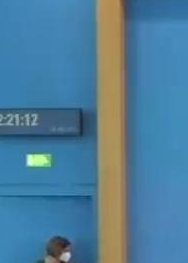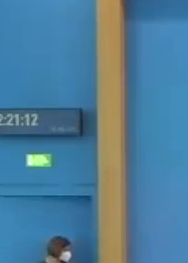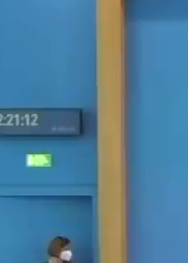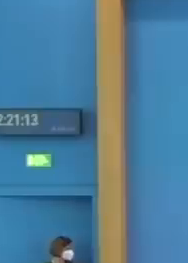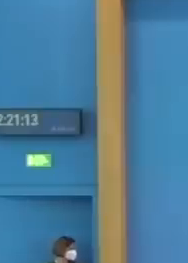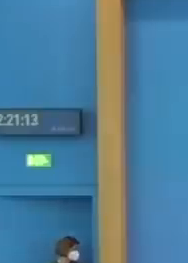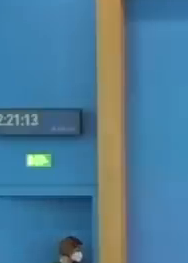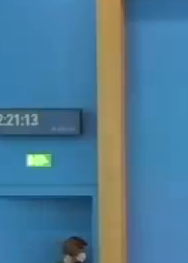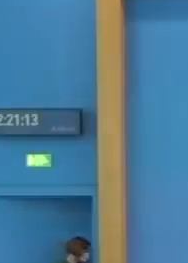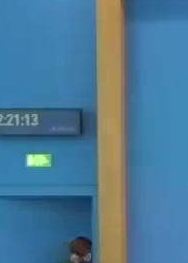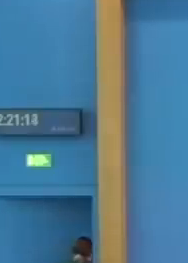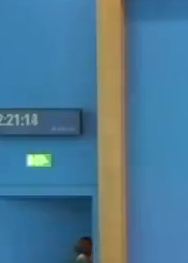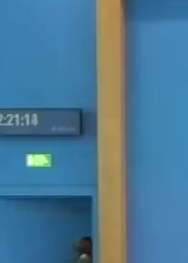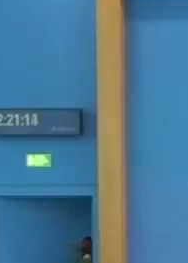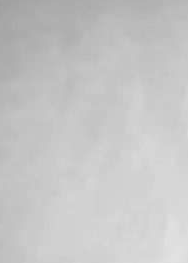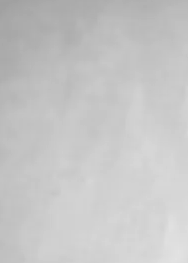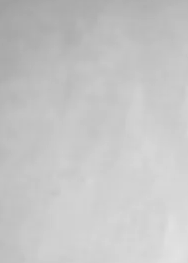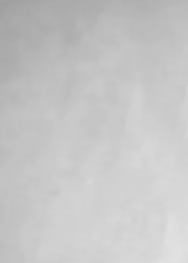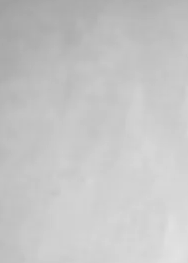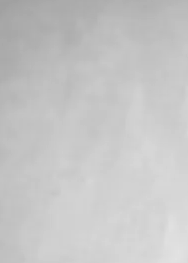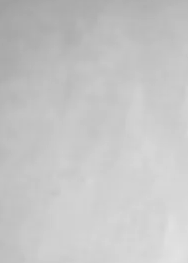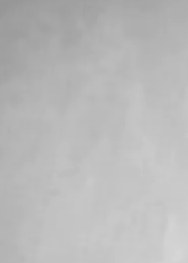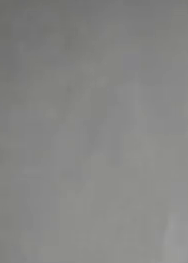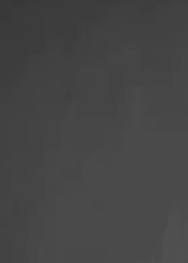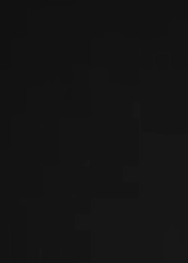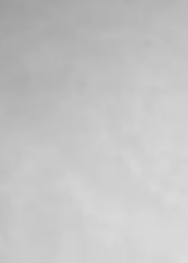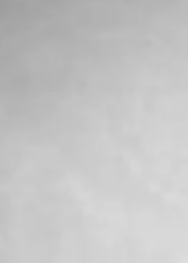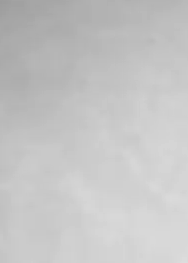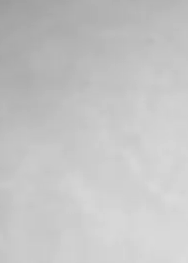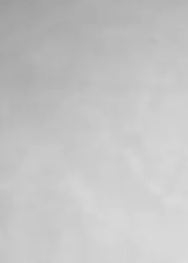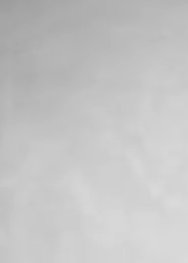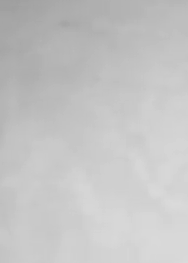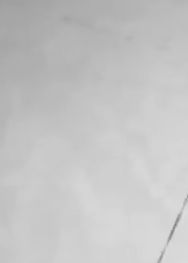alles gute ein schönes wochenende schau nächste frage der reitschuster